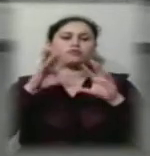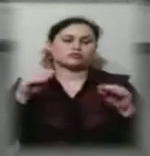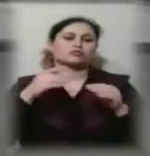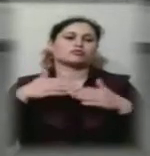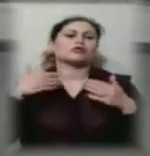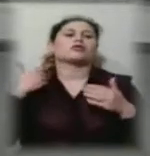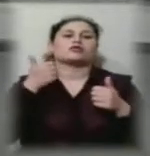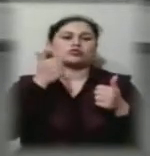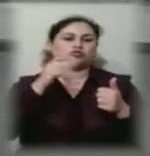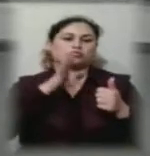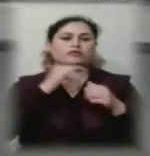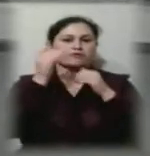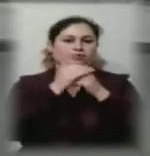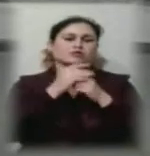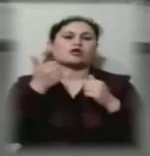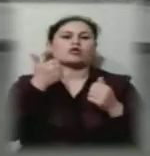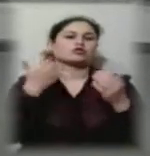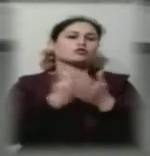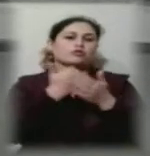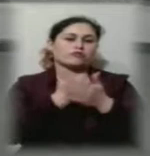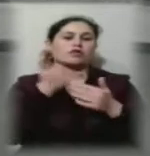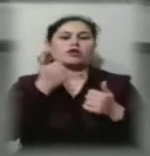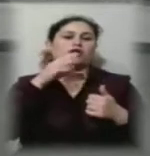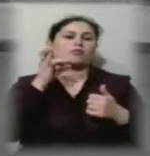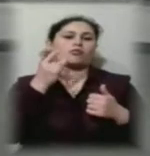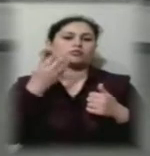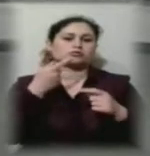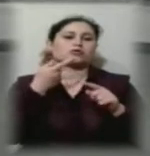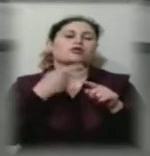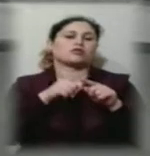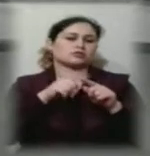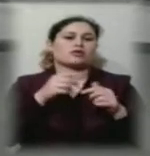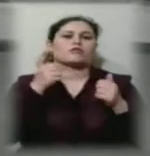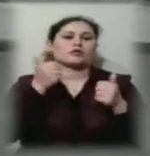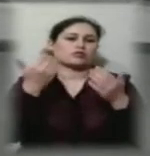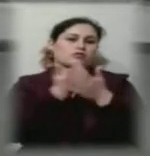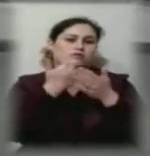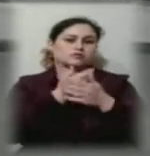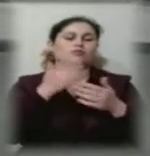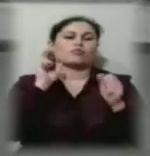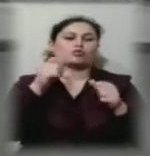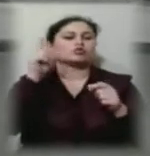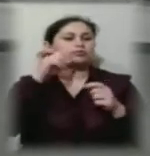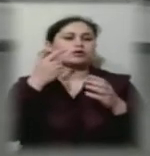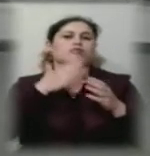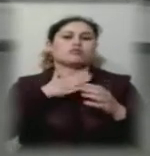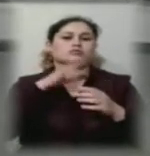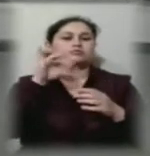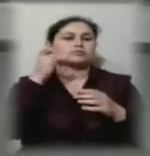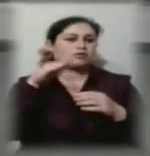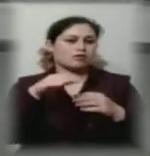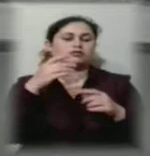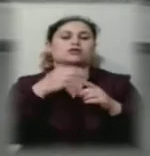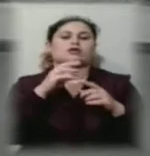приємних новин, гарних емоцій, більше оперативної інформації. Дізнавайтеся на нашому сайті КС Суспільне.Медіа, на наших